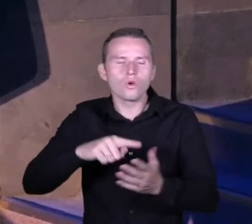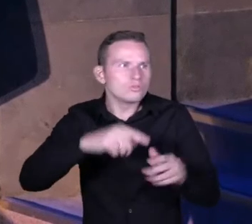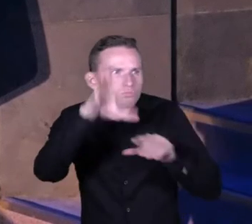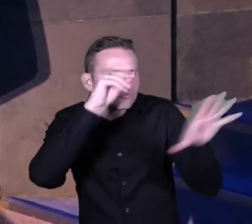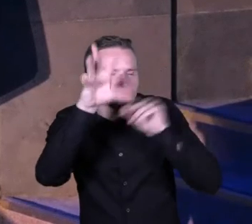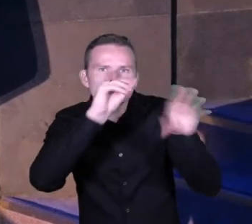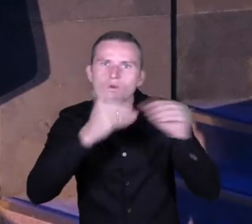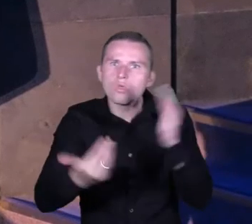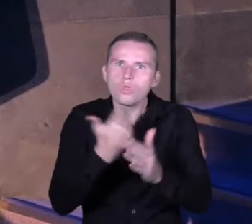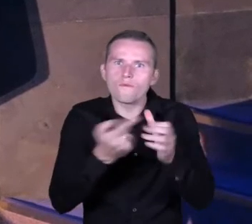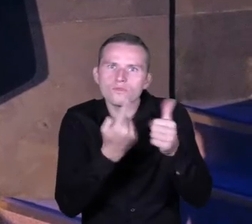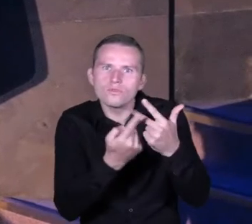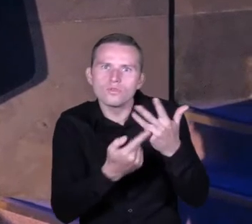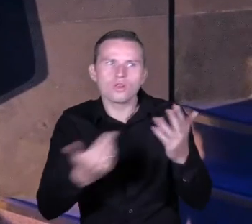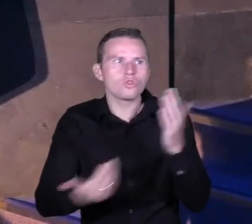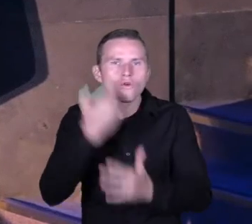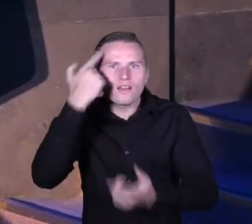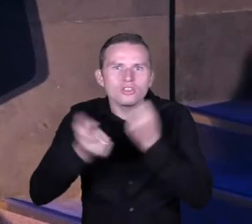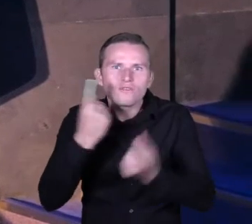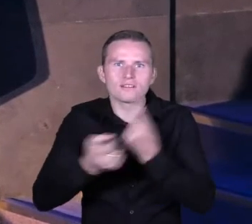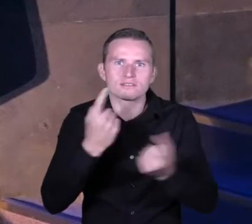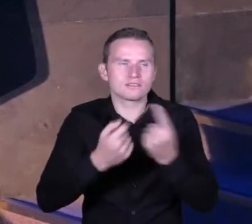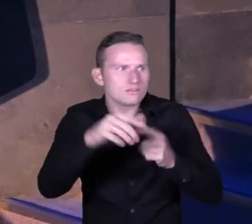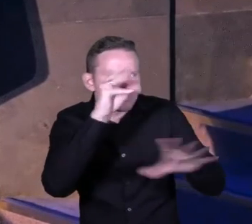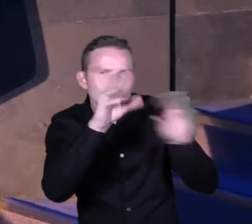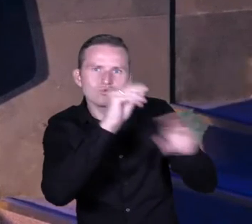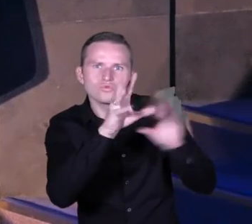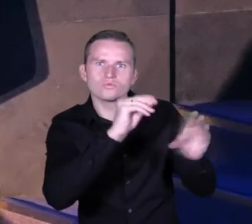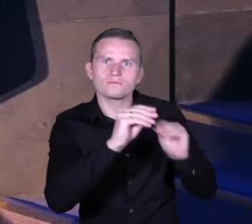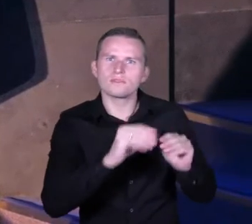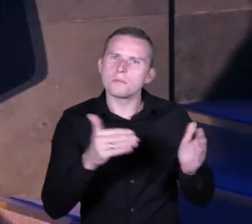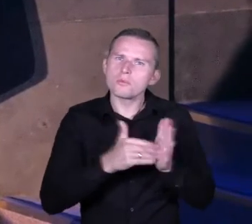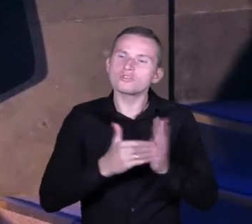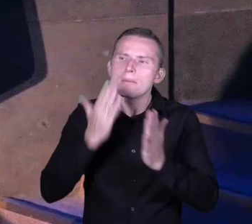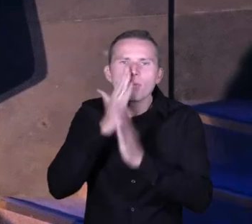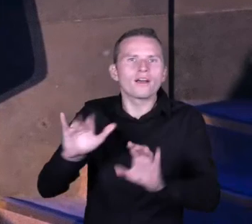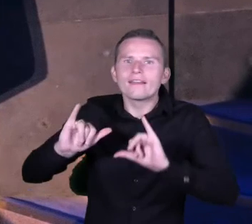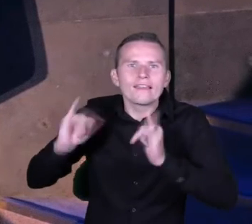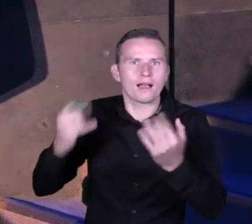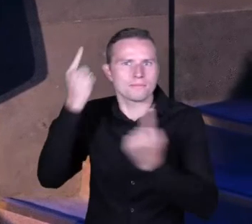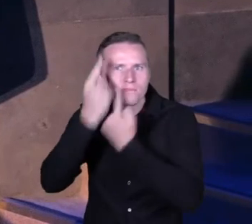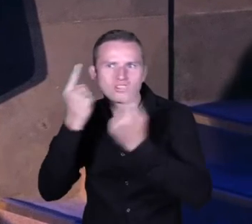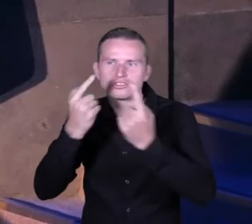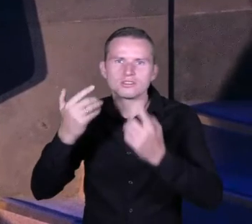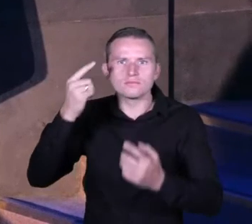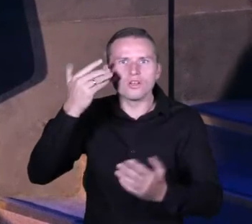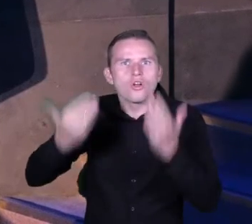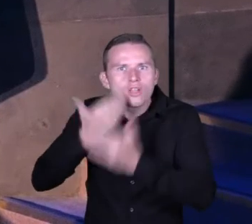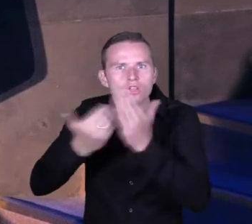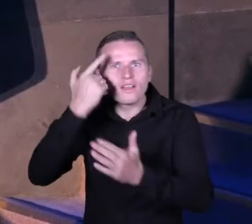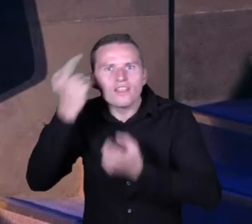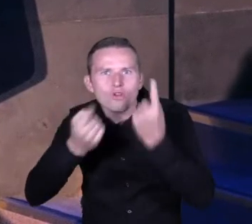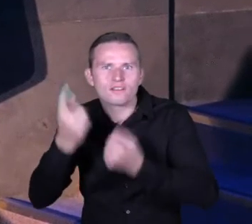rozwiązania, oni są bardzo otwarci na innowacyjne myślenie, tylko trzeba pokazać jak. Trzeba pokazać, że różne sprawy, które